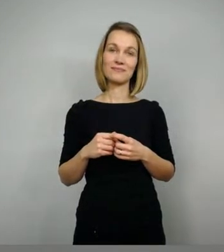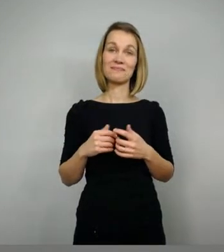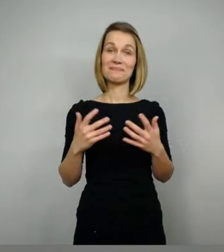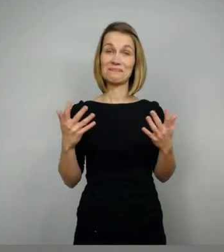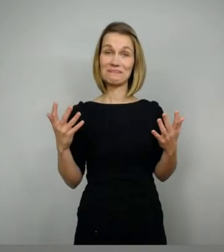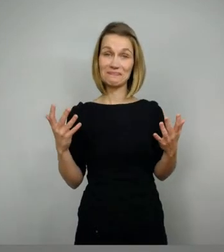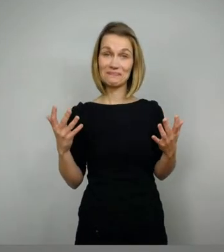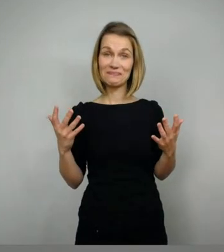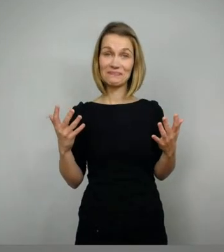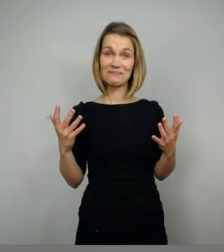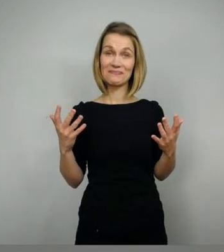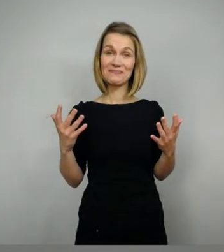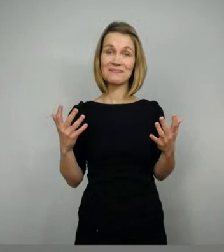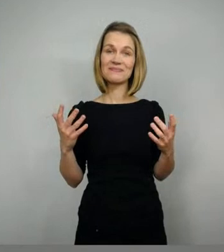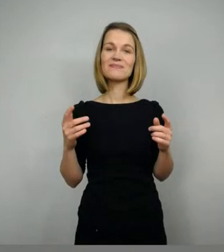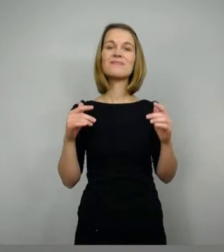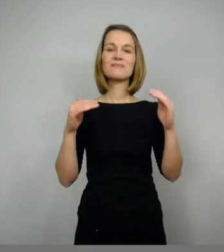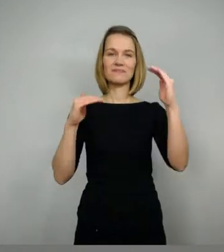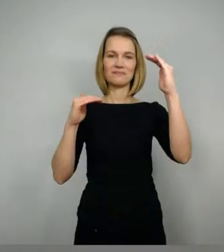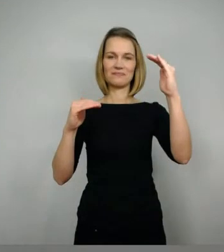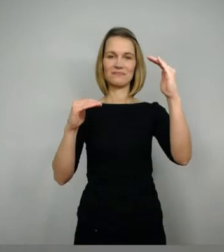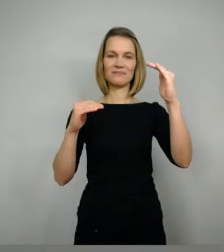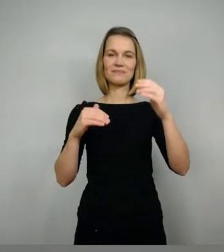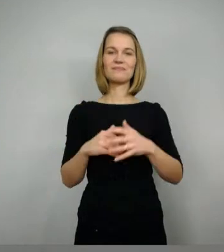Hier unten hört es auf. Hören, sagen.